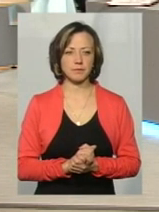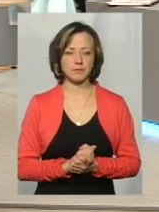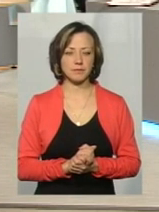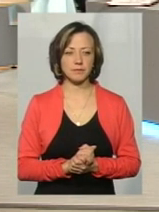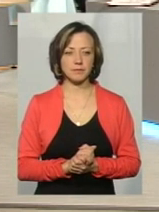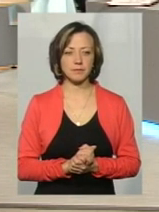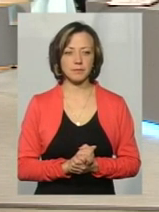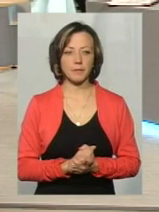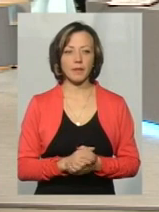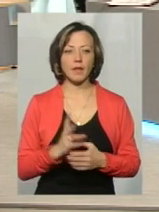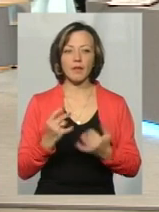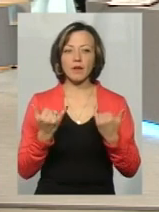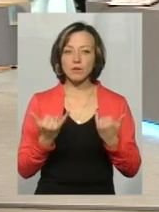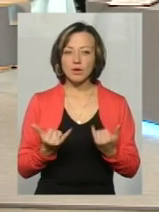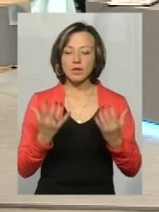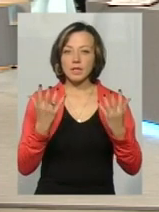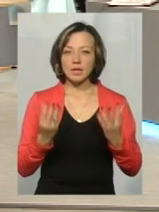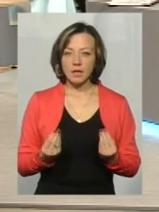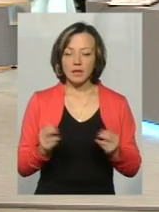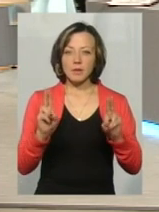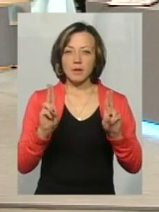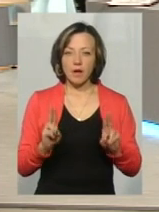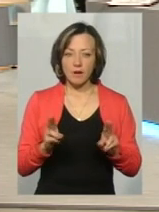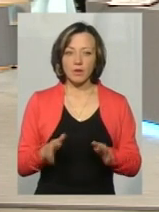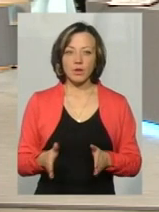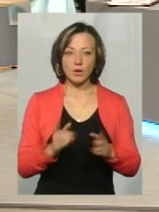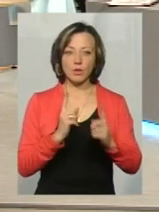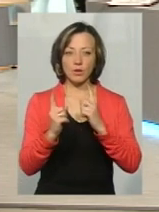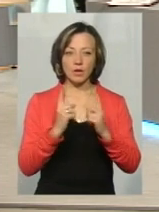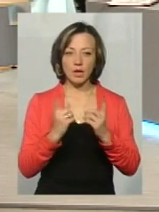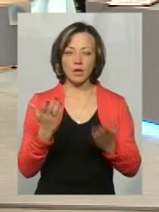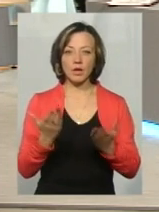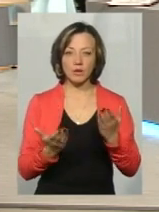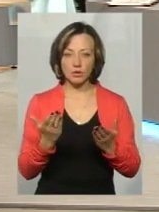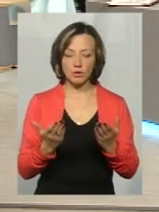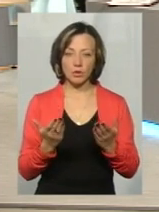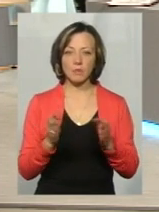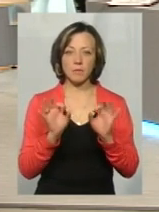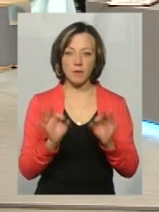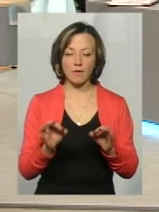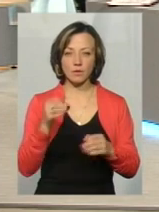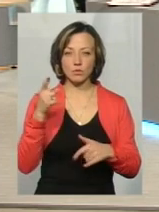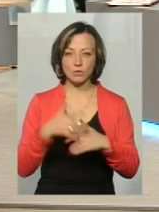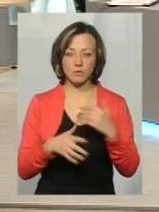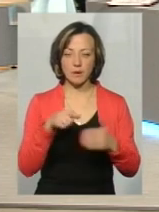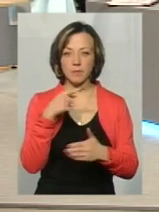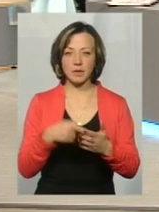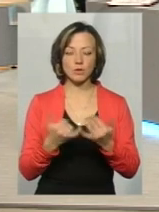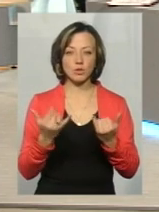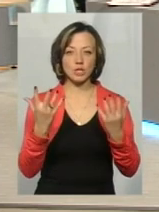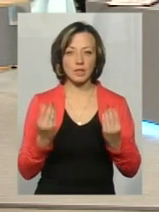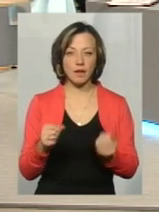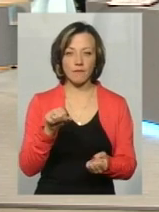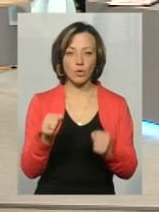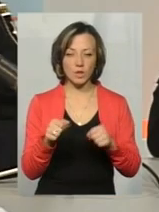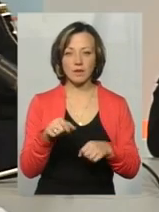На цьогоднішній день правилами дорожнього руху, якщо мається на увазі, якщо вірно зрозуміли запитання, то на цьогоднішній день водії